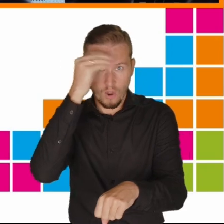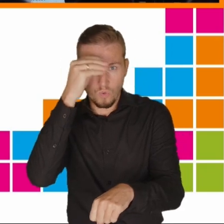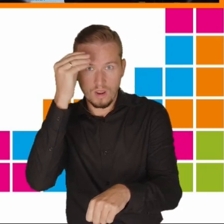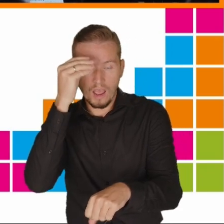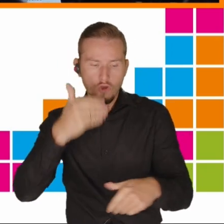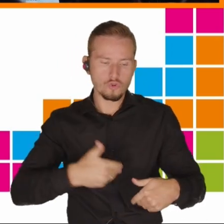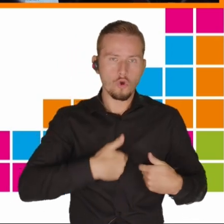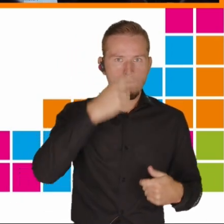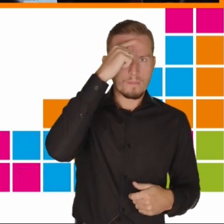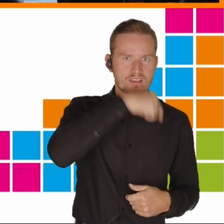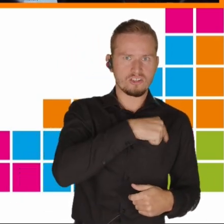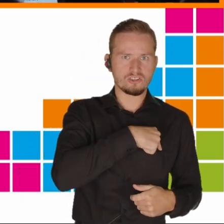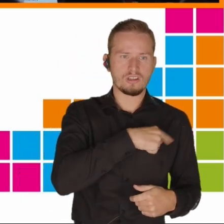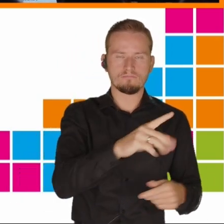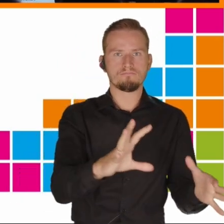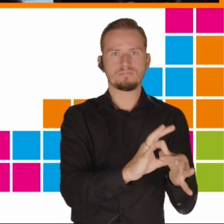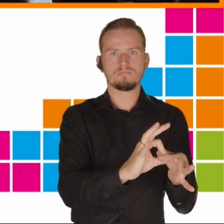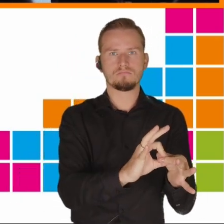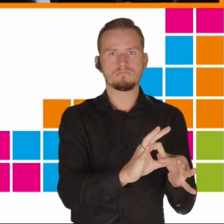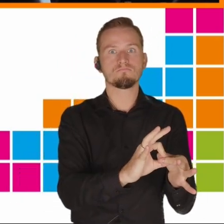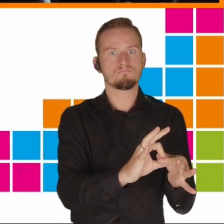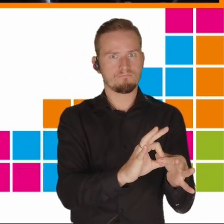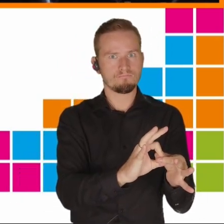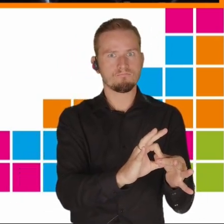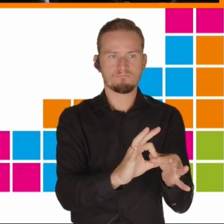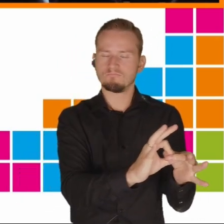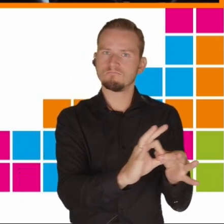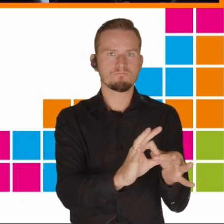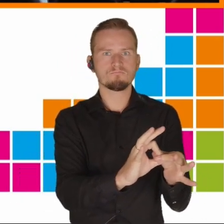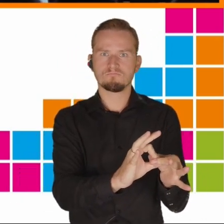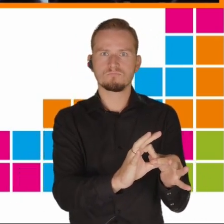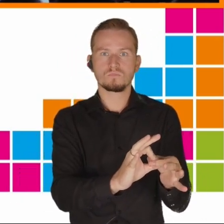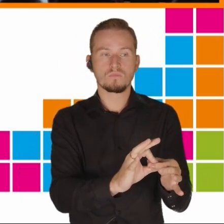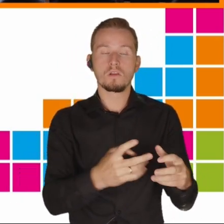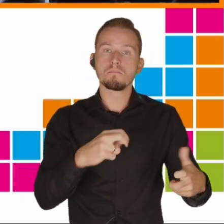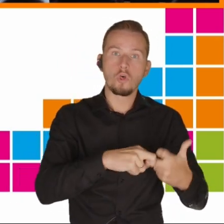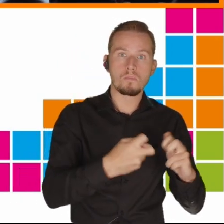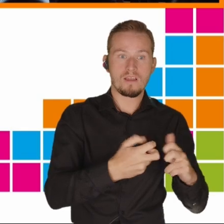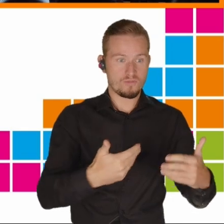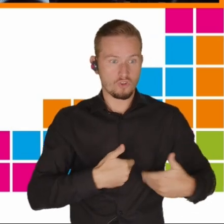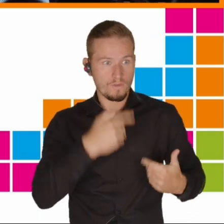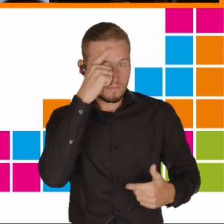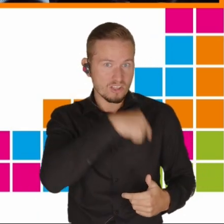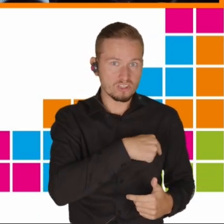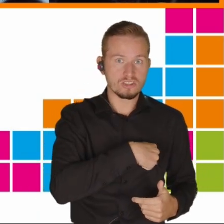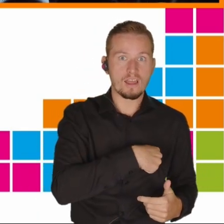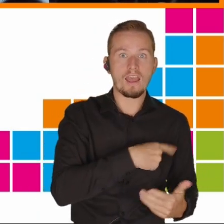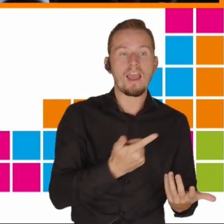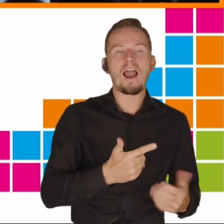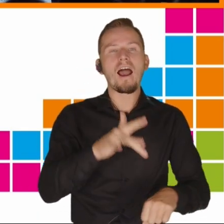widzimy tutaj naprawdę bardzo mocną korelację pomiędzy problemami ze zdrowiem psychicznym a wynikami